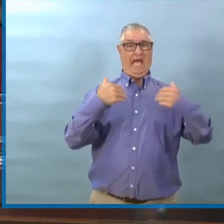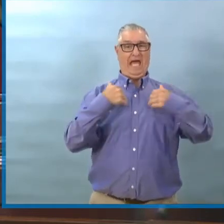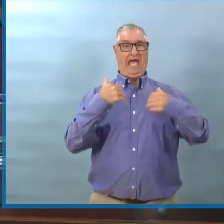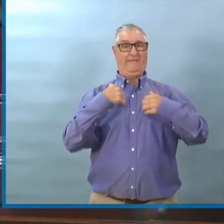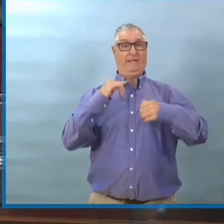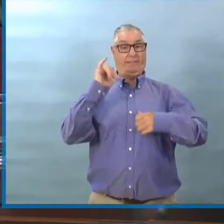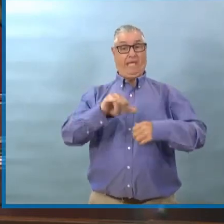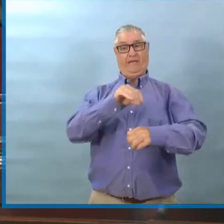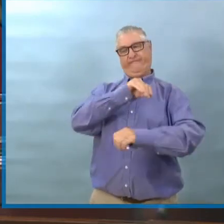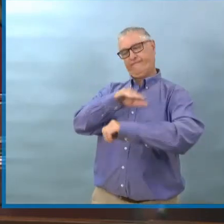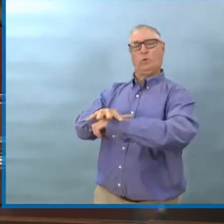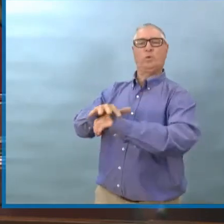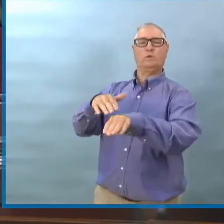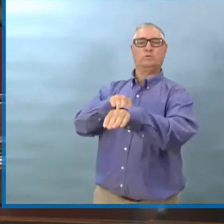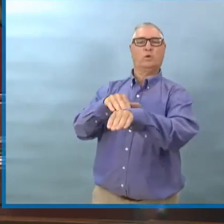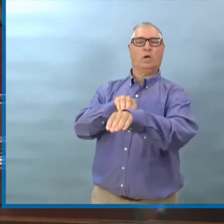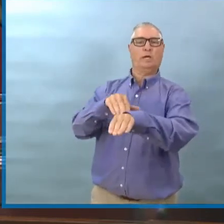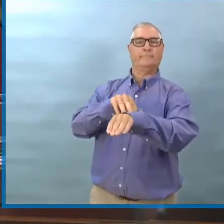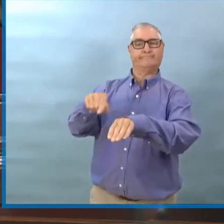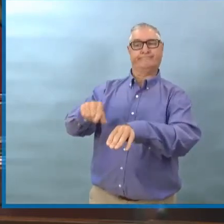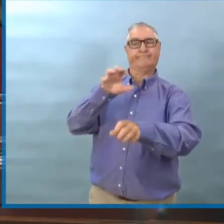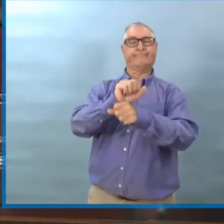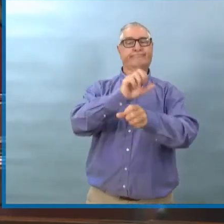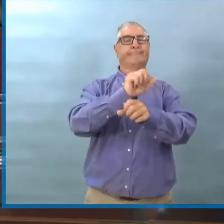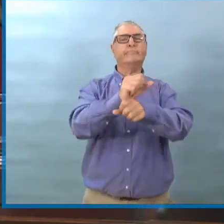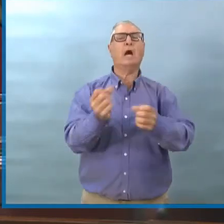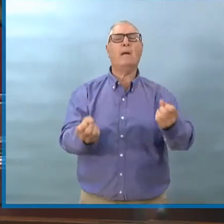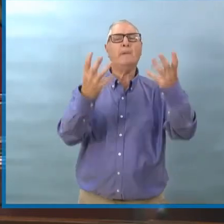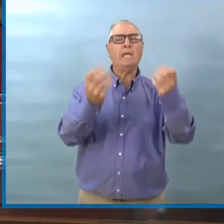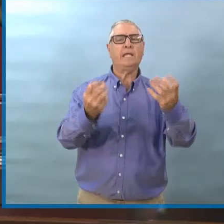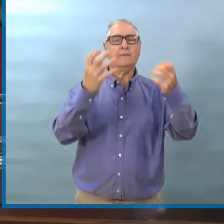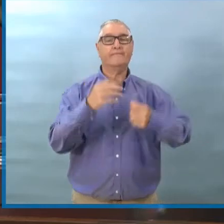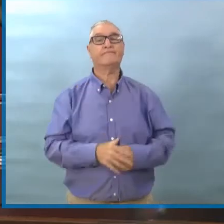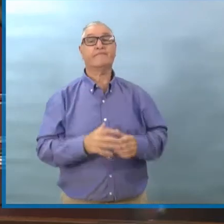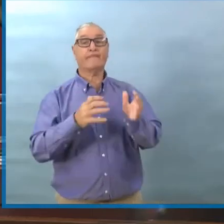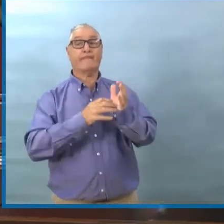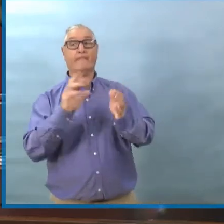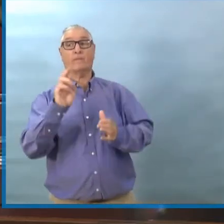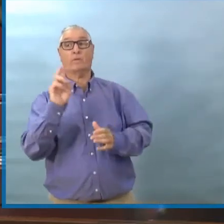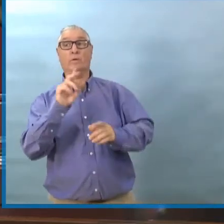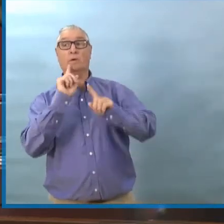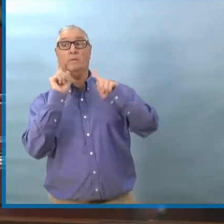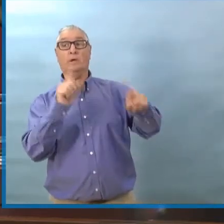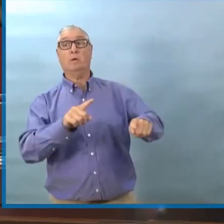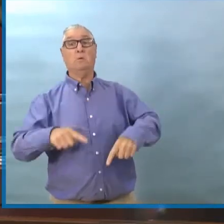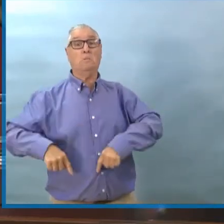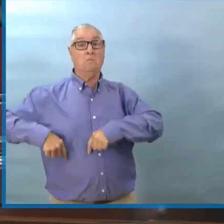On n pas nécessairement de total, on sait qu'on a parlé de plusieurs cas,